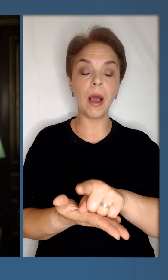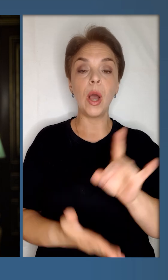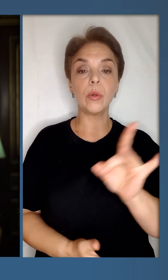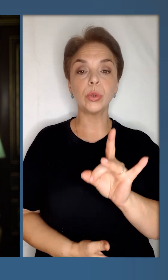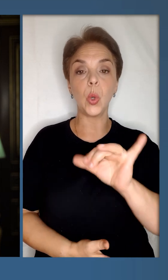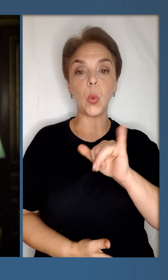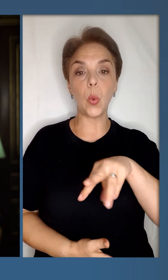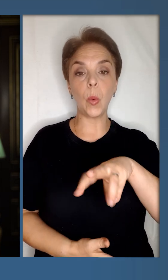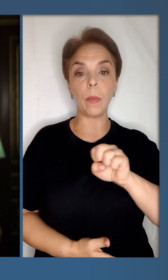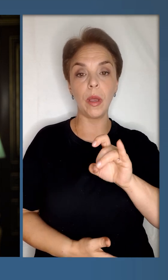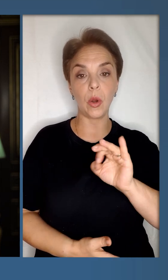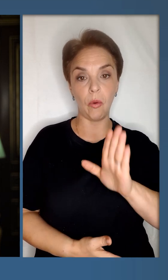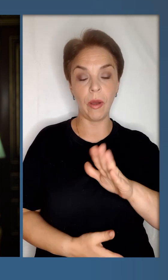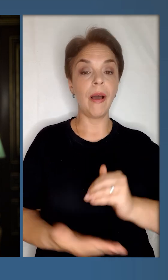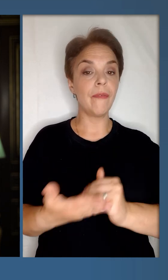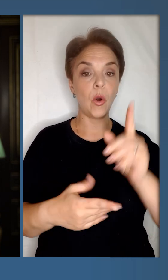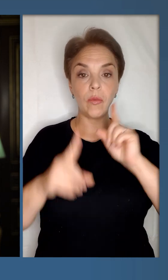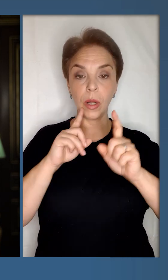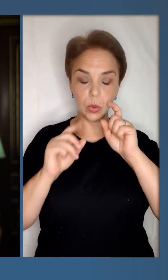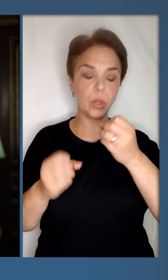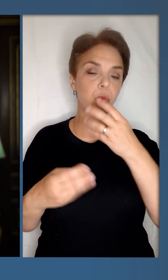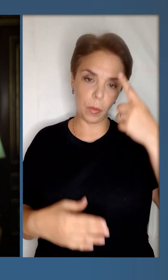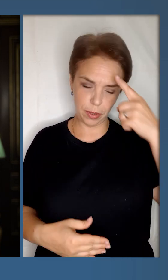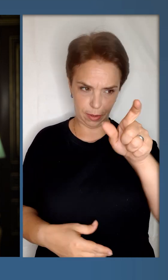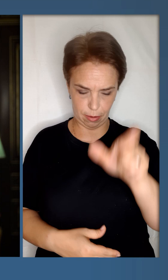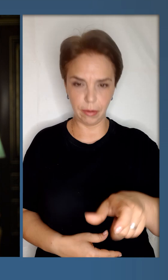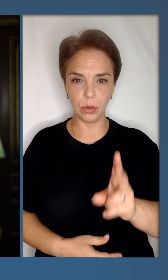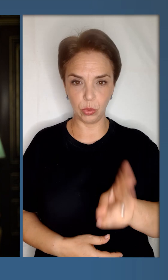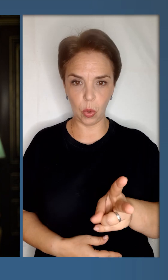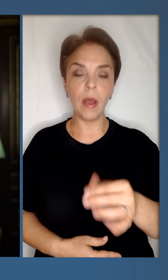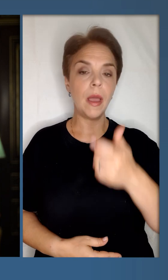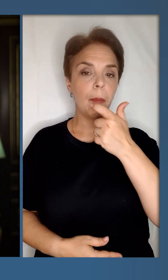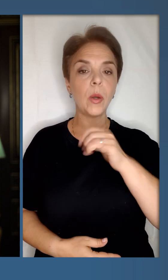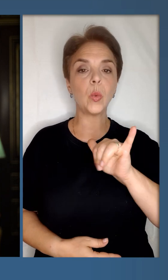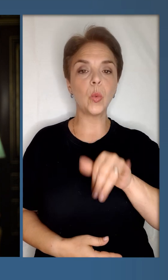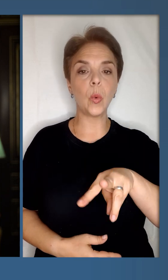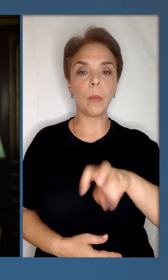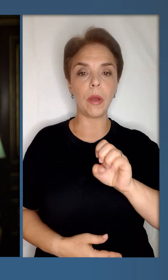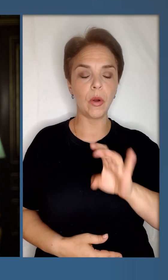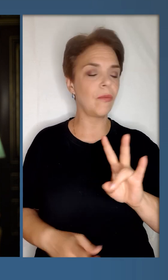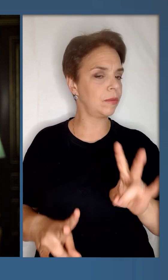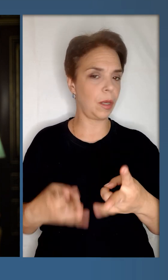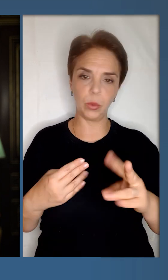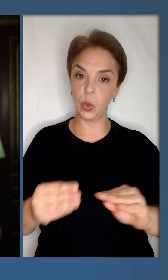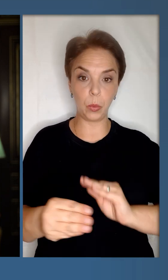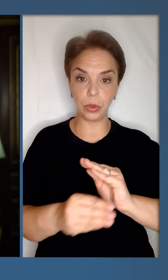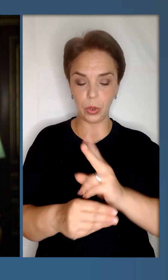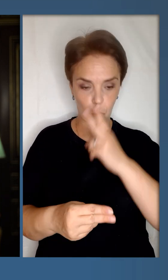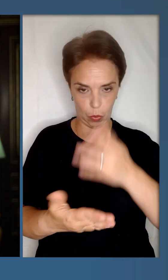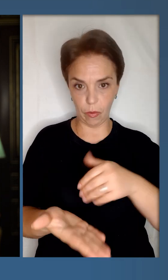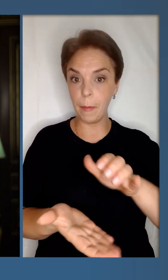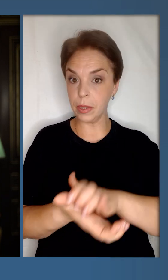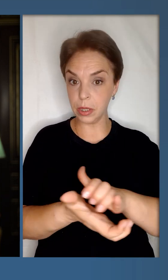має Рустем Умеров. Верховна Рада України добре знає цю людину. І пан Умеров не потребує